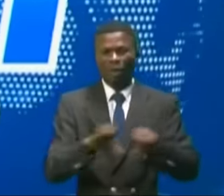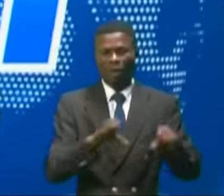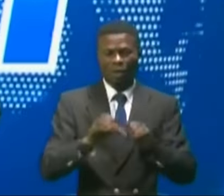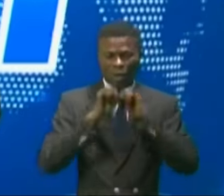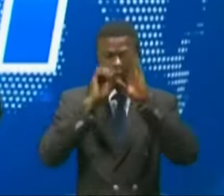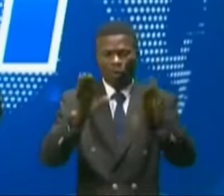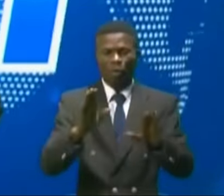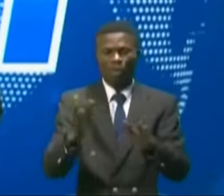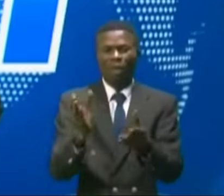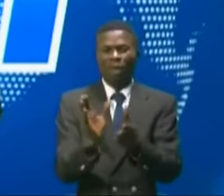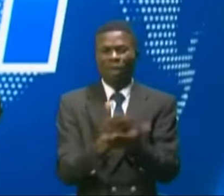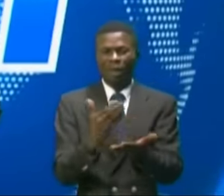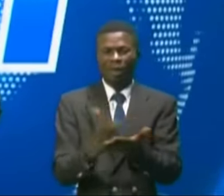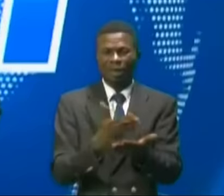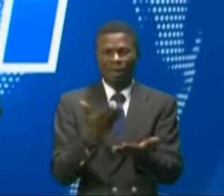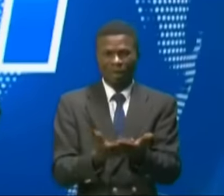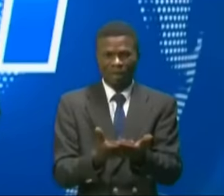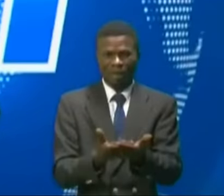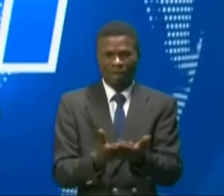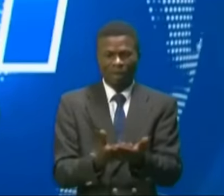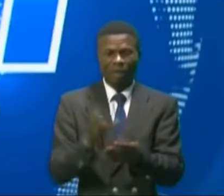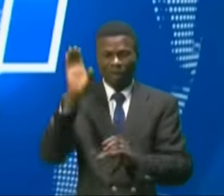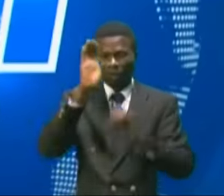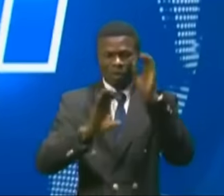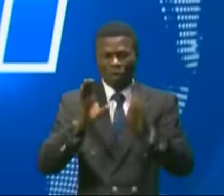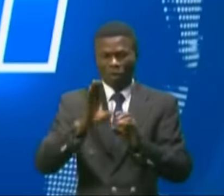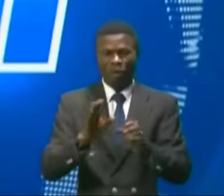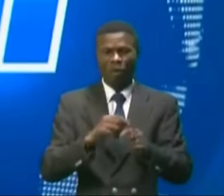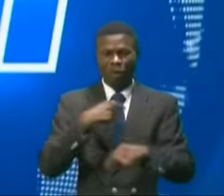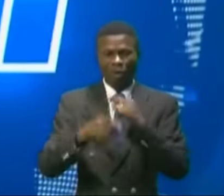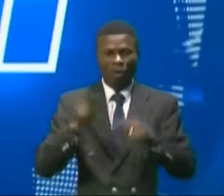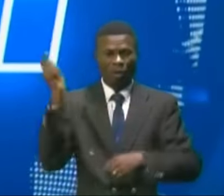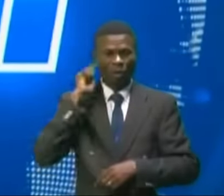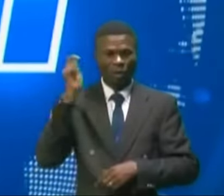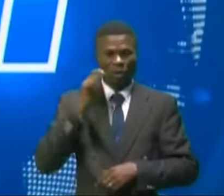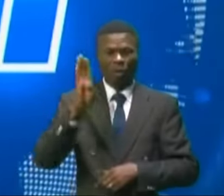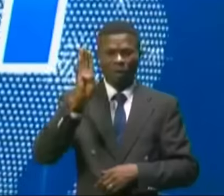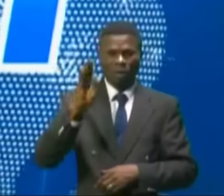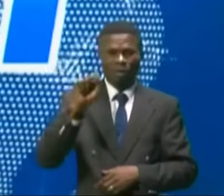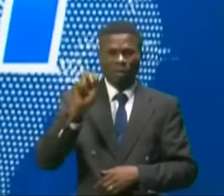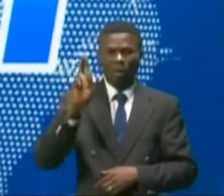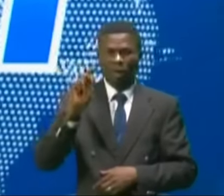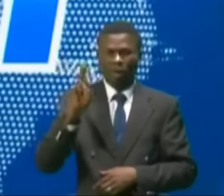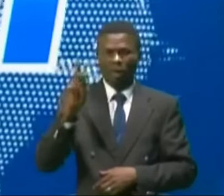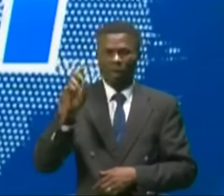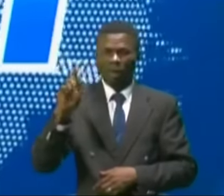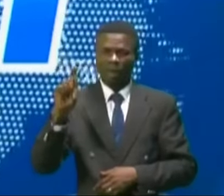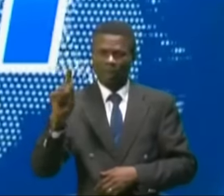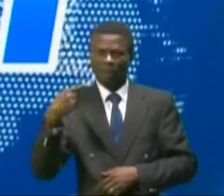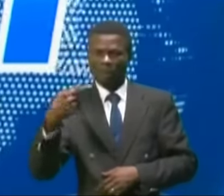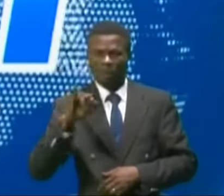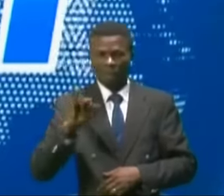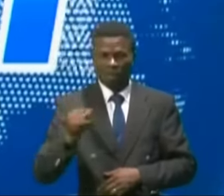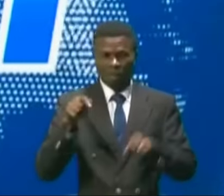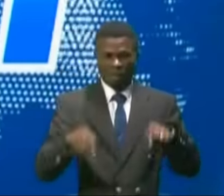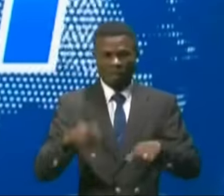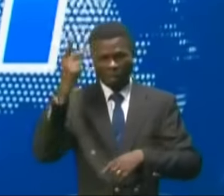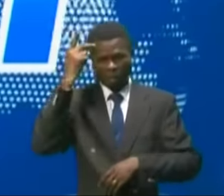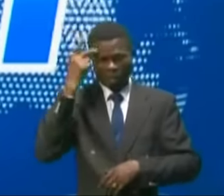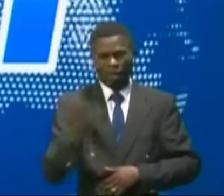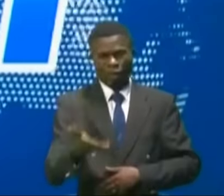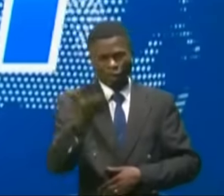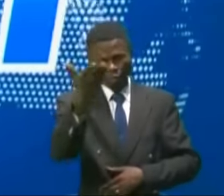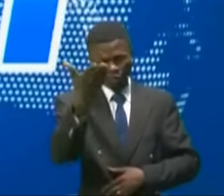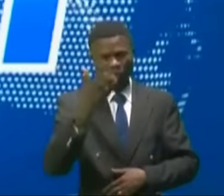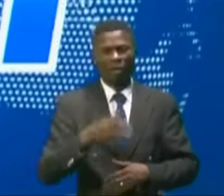du vernissage de cette œuvre scientifique préfacée par les professeurs Bakan Deja est intervenue dernièrement à Kinshasa. Anasazi